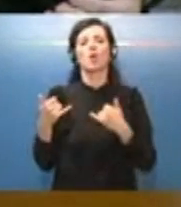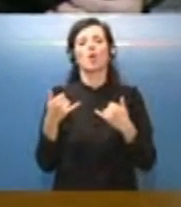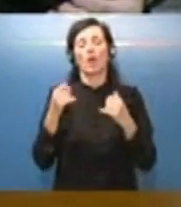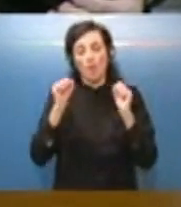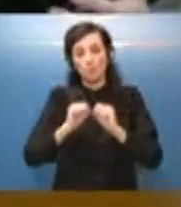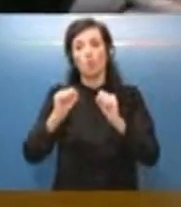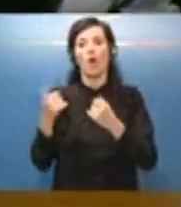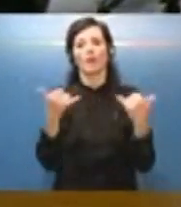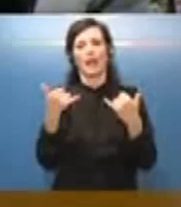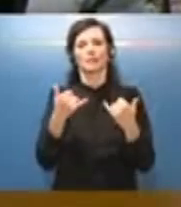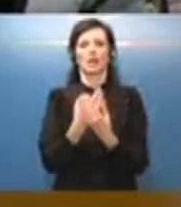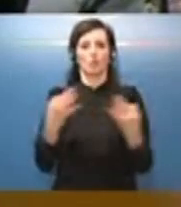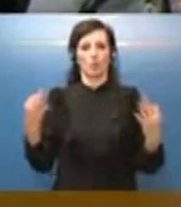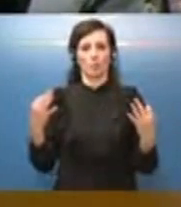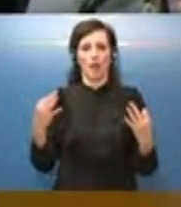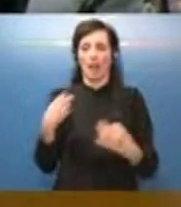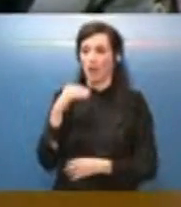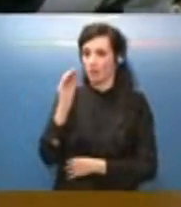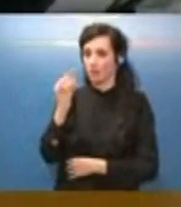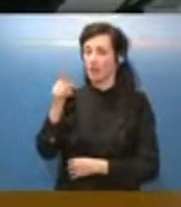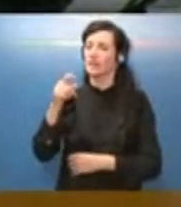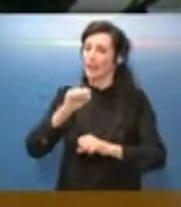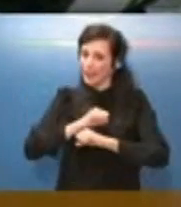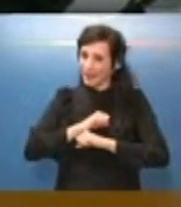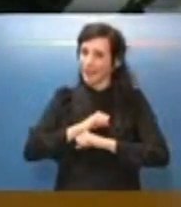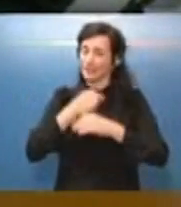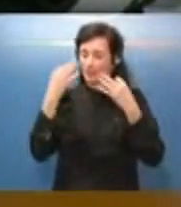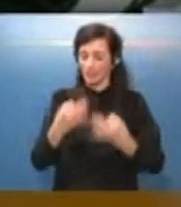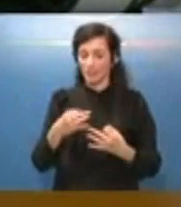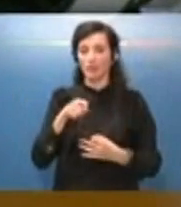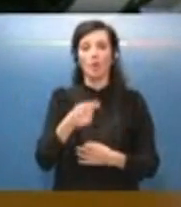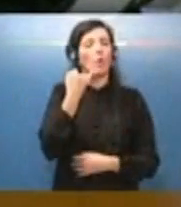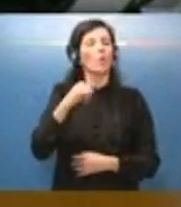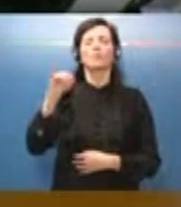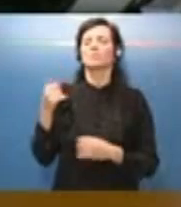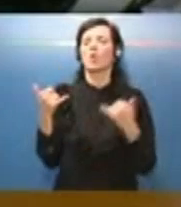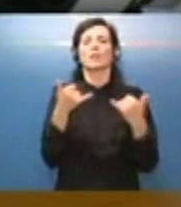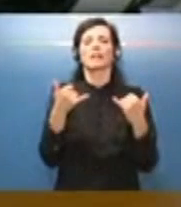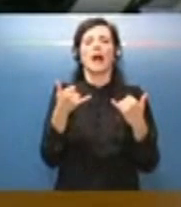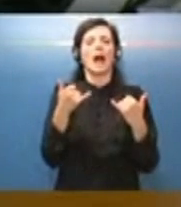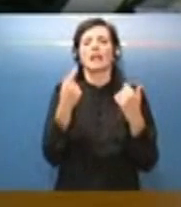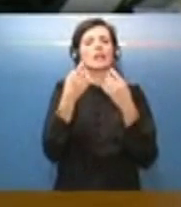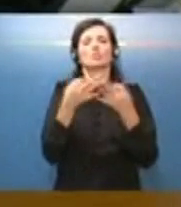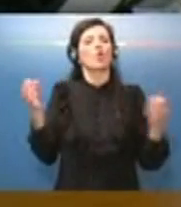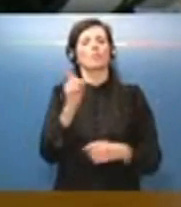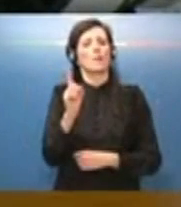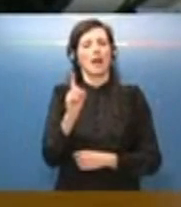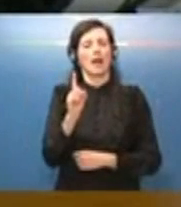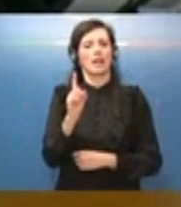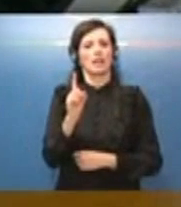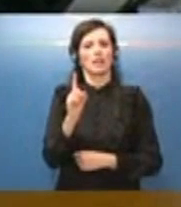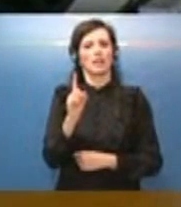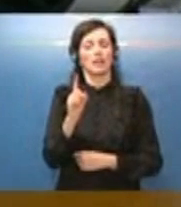normale le volevo chiedere se lei crede che questo sarà l'ultimo Natale anormale per gli italiani e se magari il prossimo per